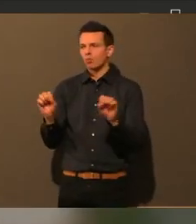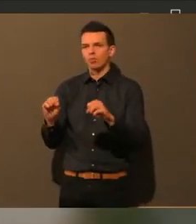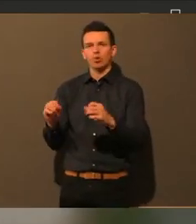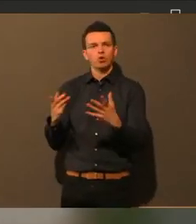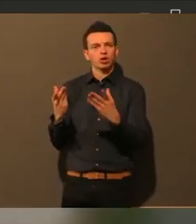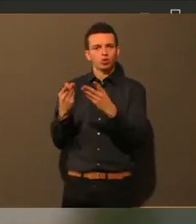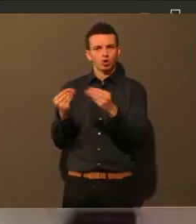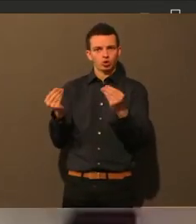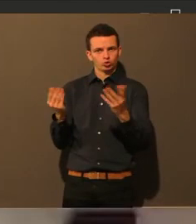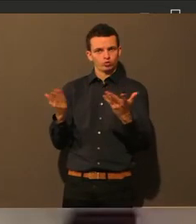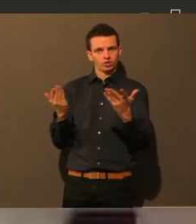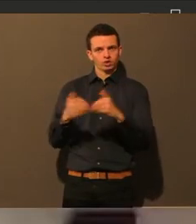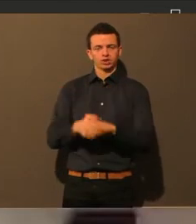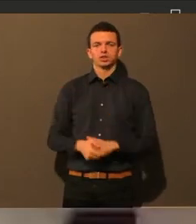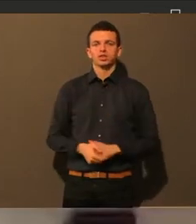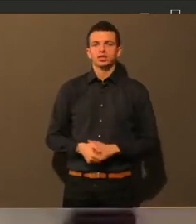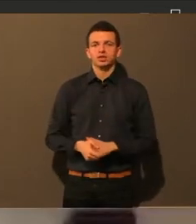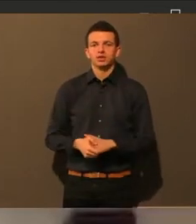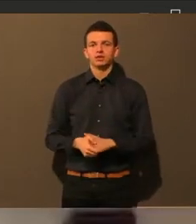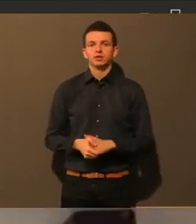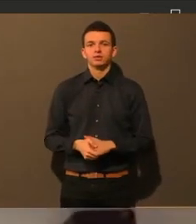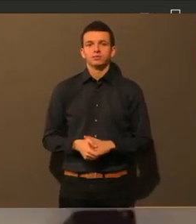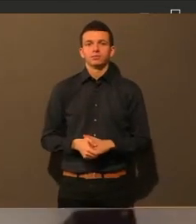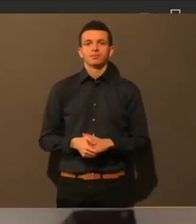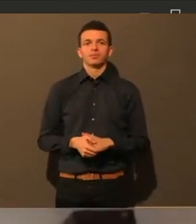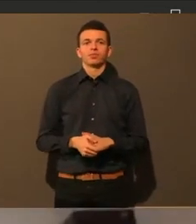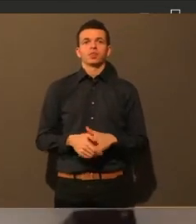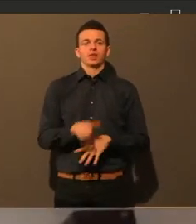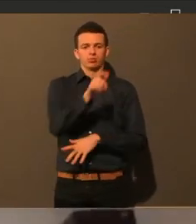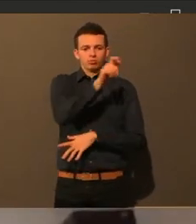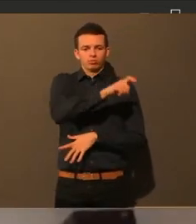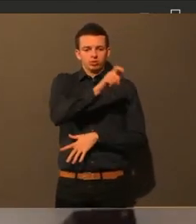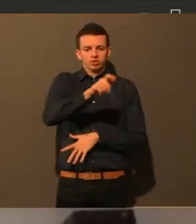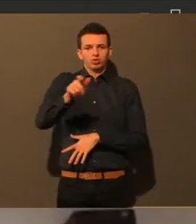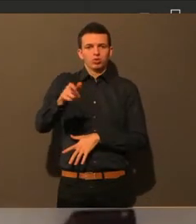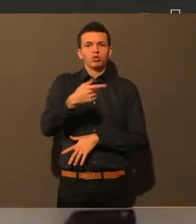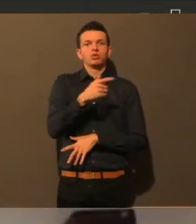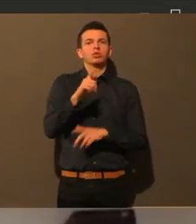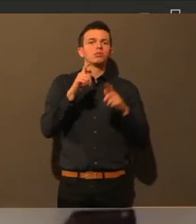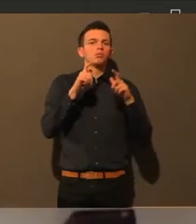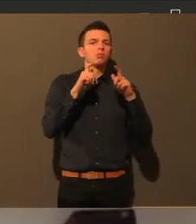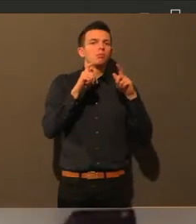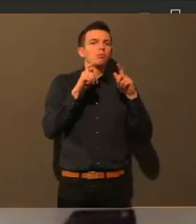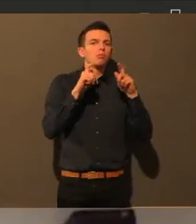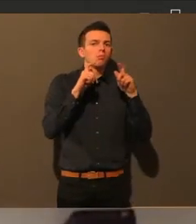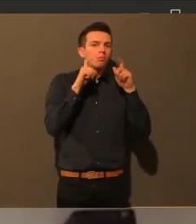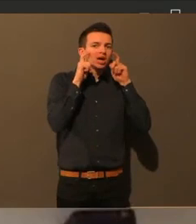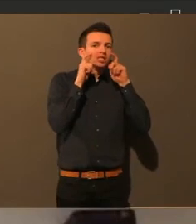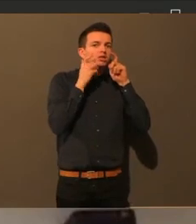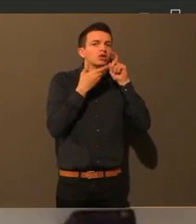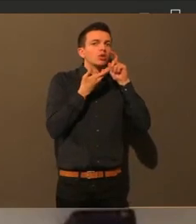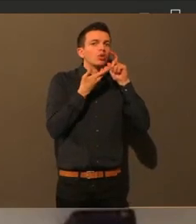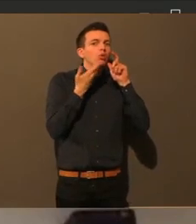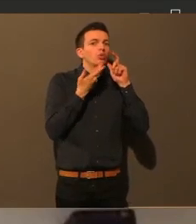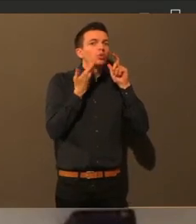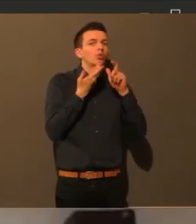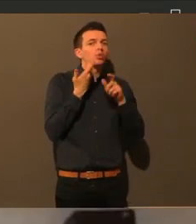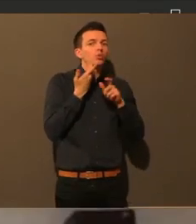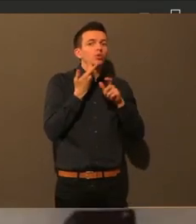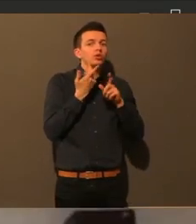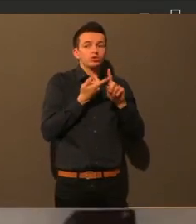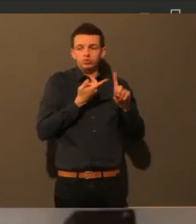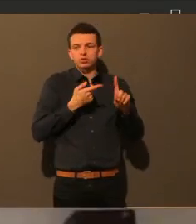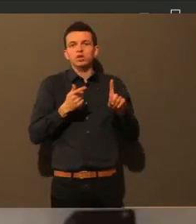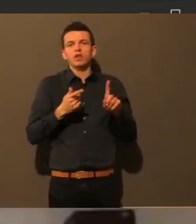die Personen, die keine Masken haben und aufgegriffen werden vom Ordnungsamt und damit einer Strafe